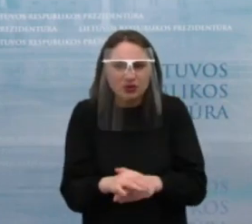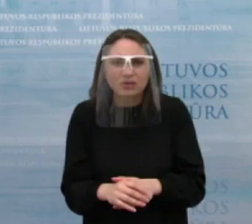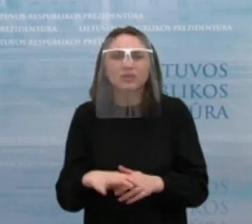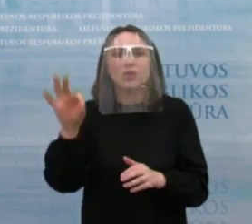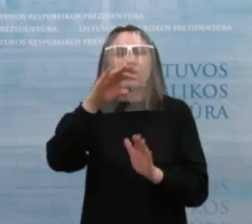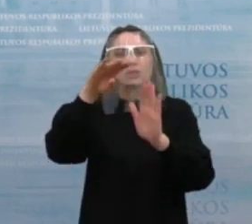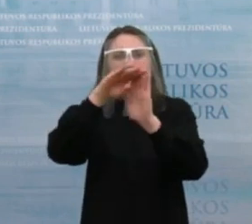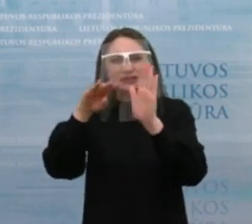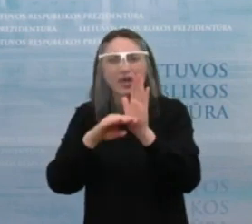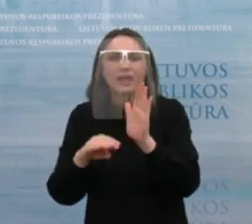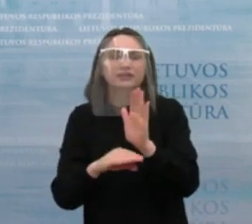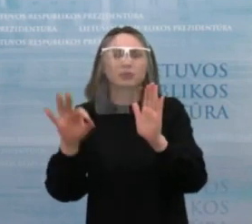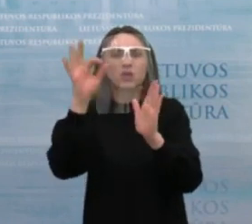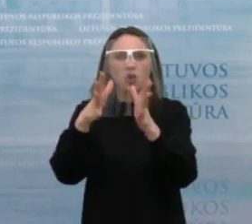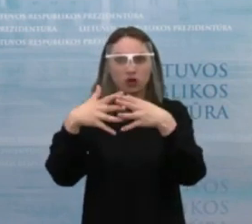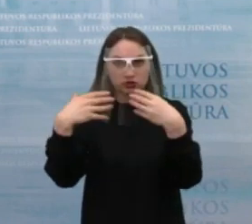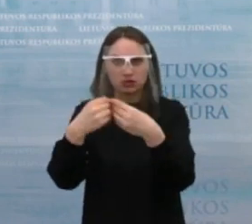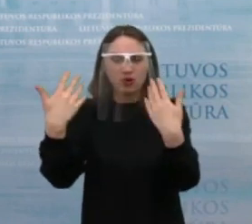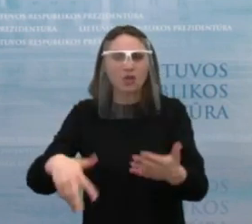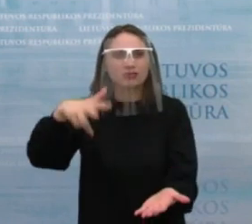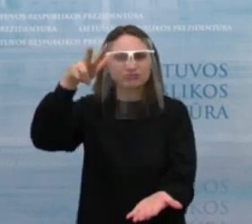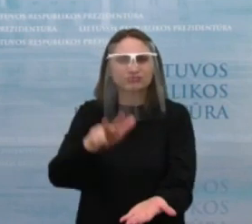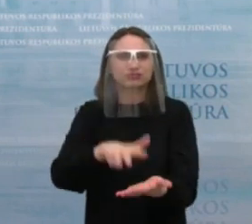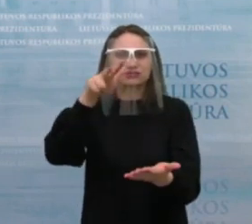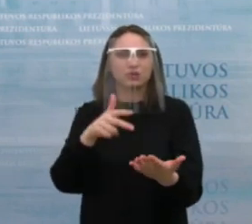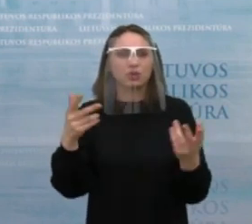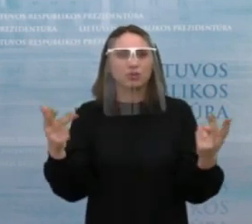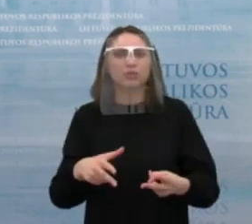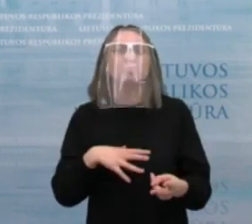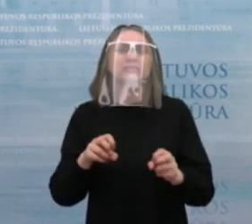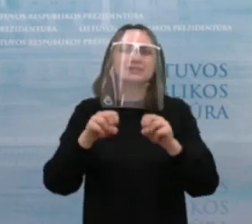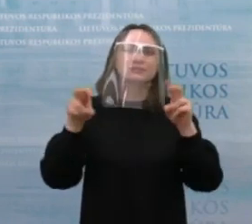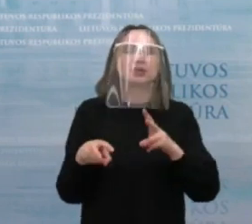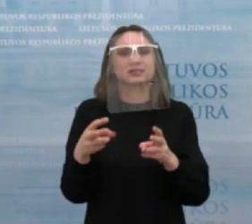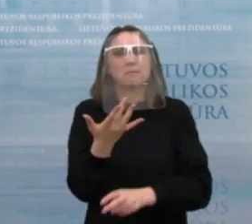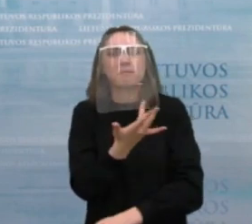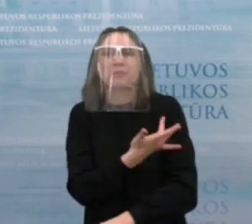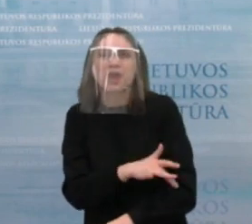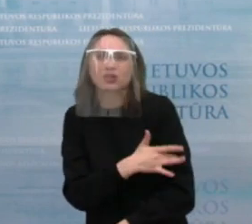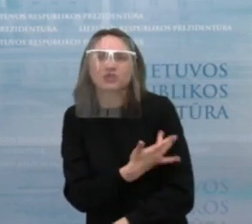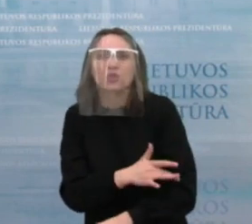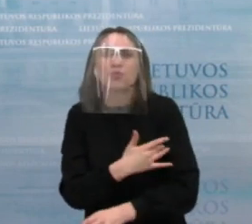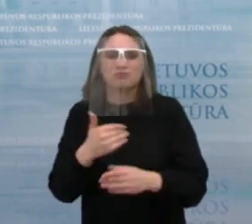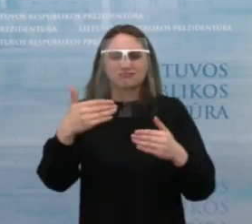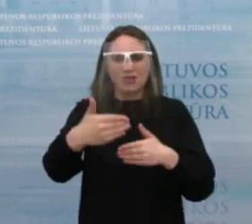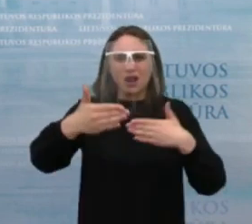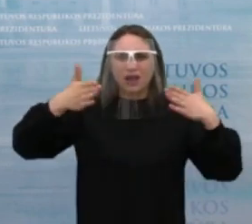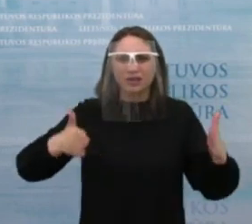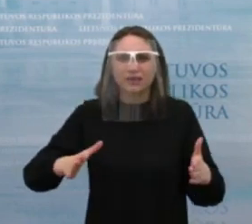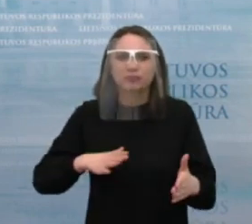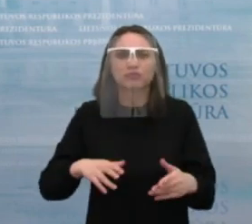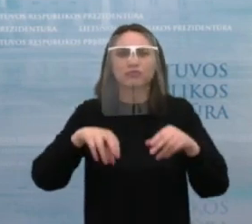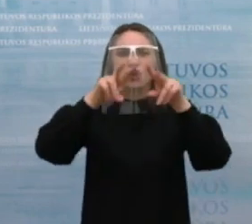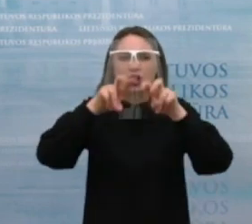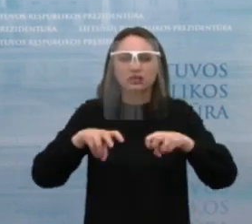su šeimomis Seime priimti ir buvo kompleksinis paslaugų paketas, man atrodo, svarstomas. ten buvo įvairiausi